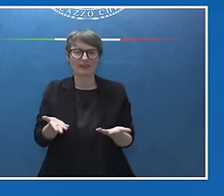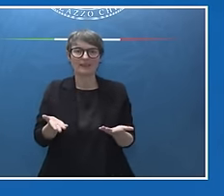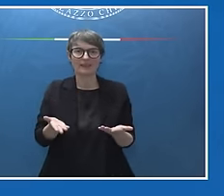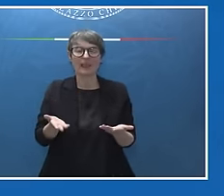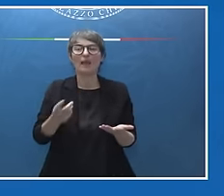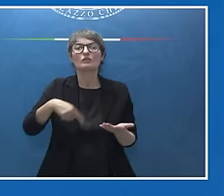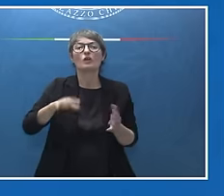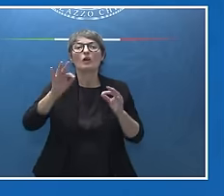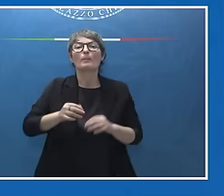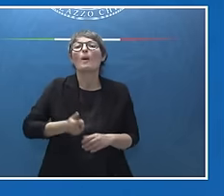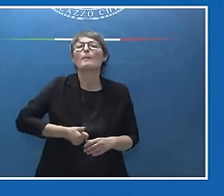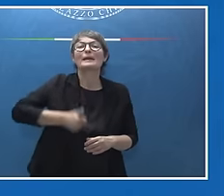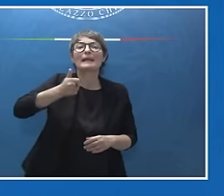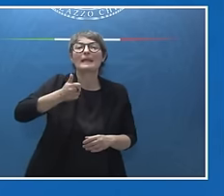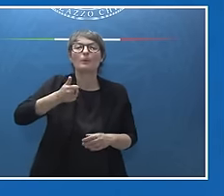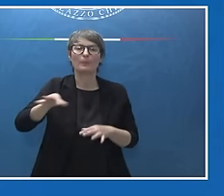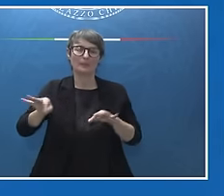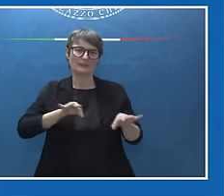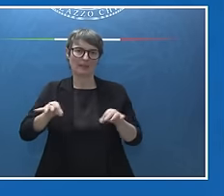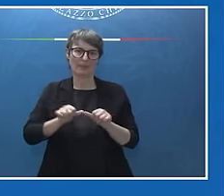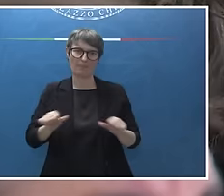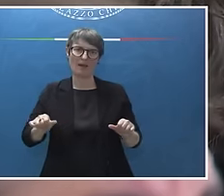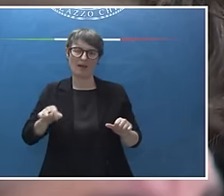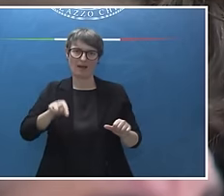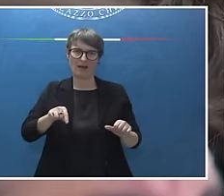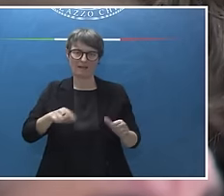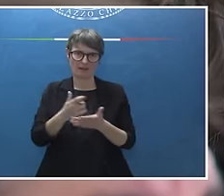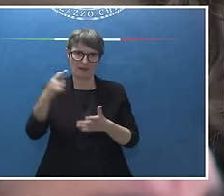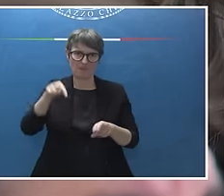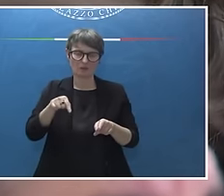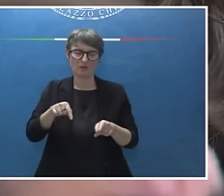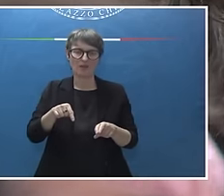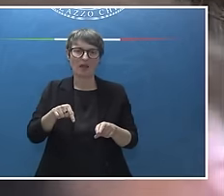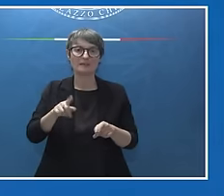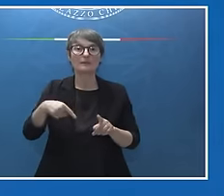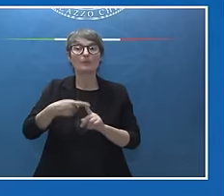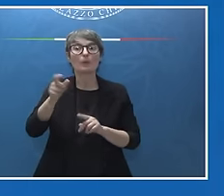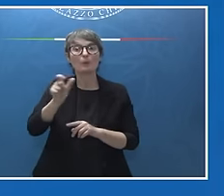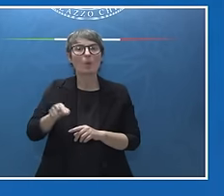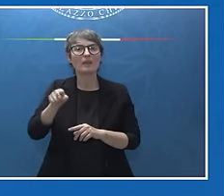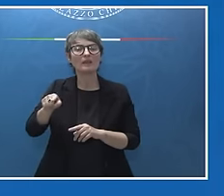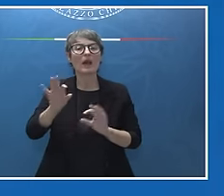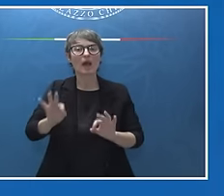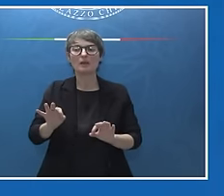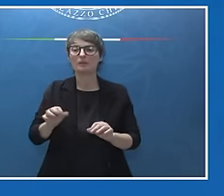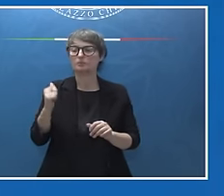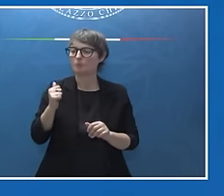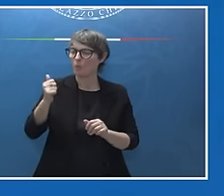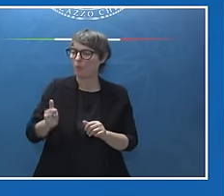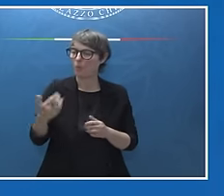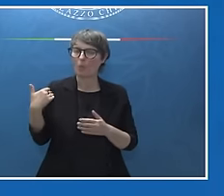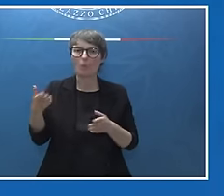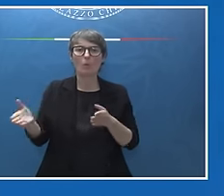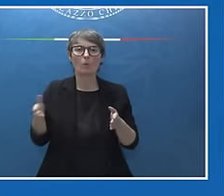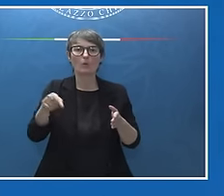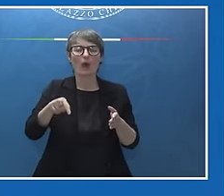priorità alle materie strategiche. E allo stesso tempo l'Italia, ricordo, ha in questo ultimo anno rafforzato anche